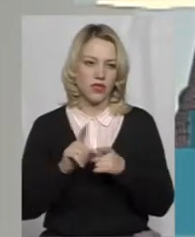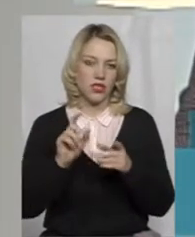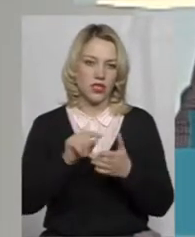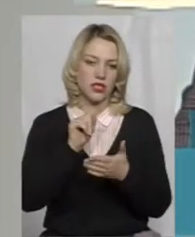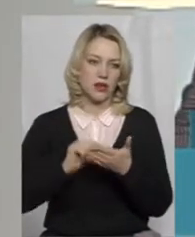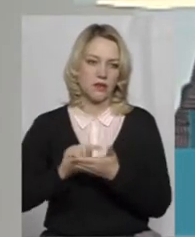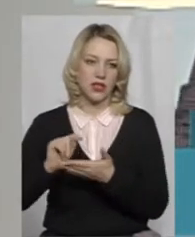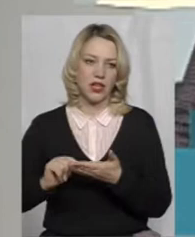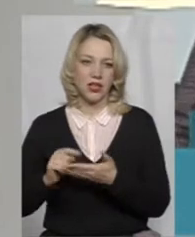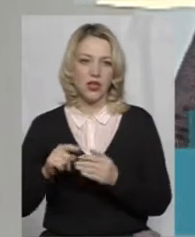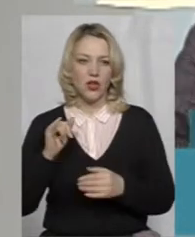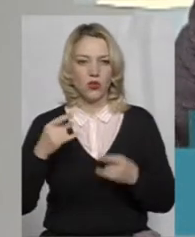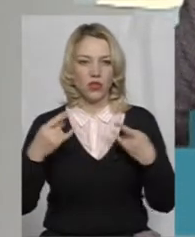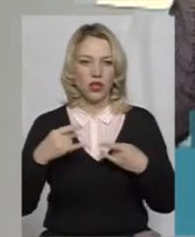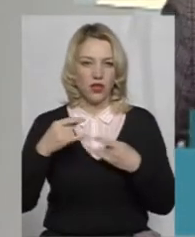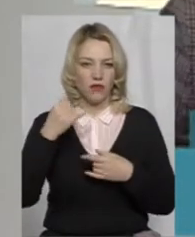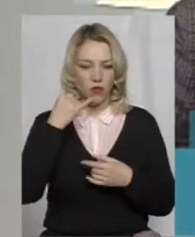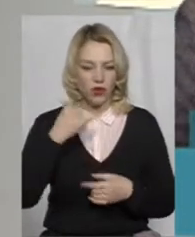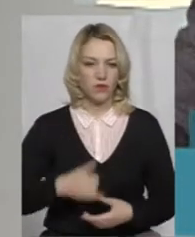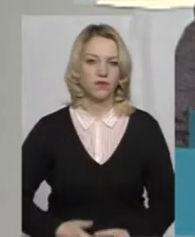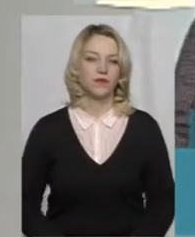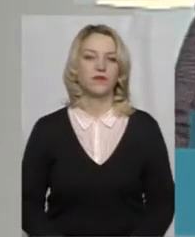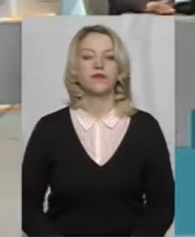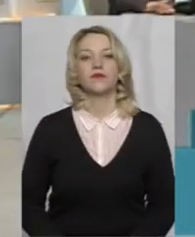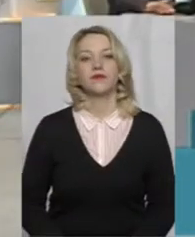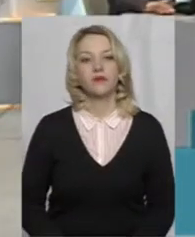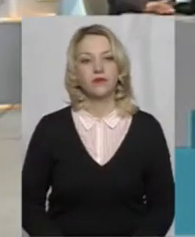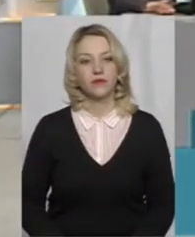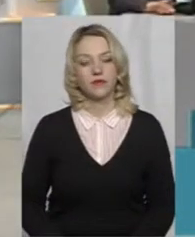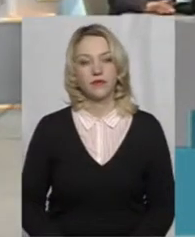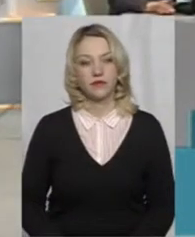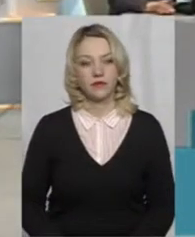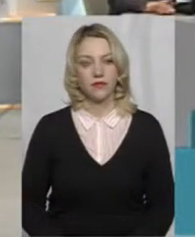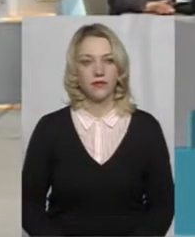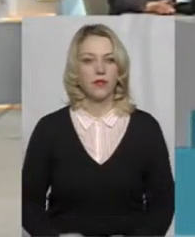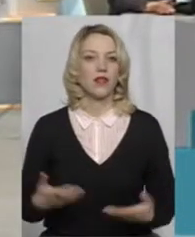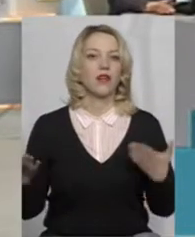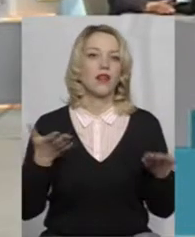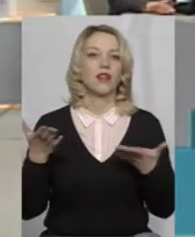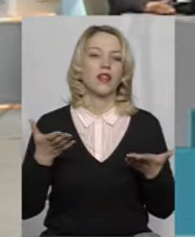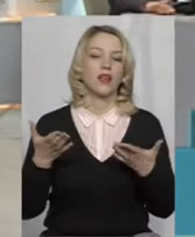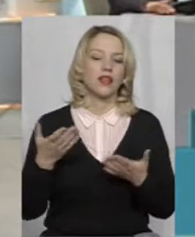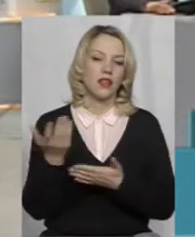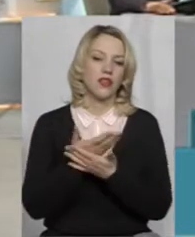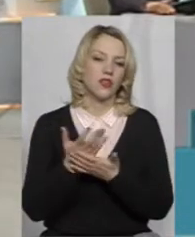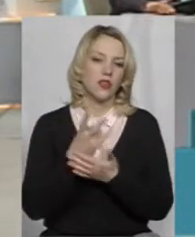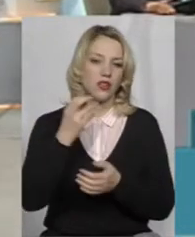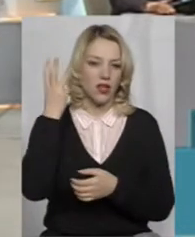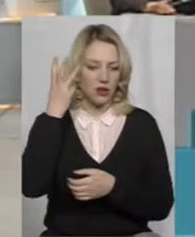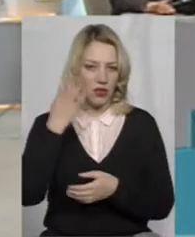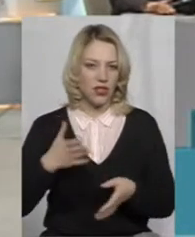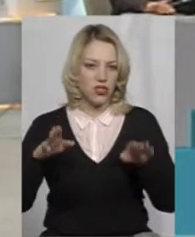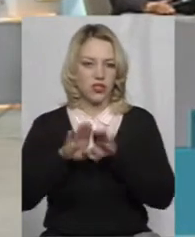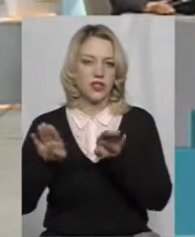свої запитання телефоном. Пане Андрію, які кінотеатри на Хмельниччині